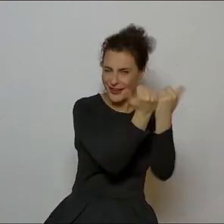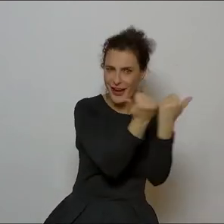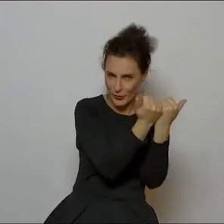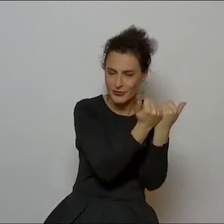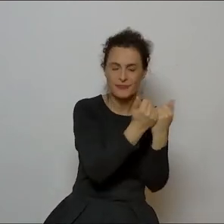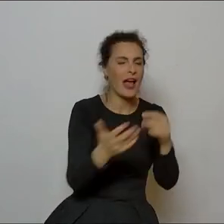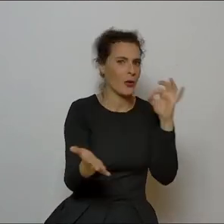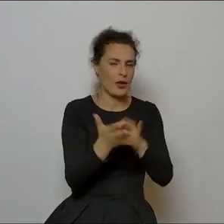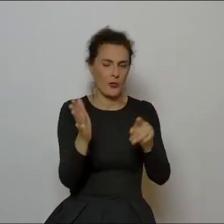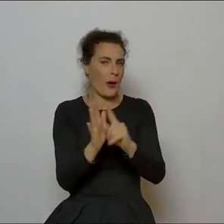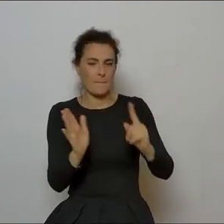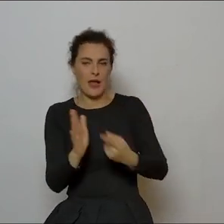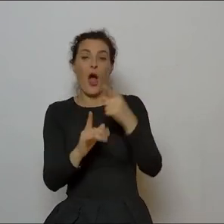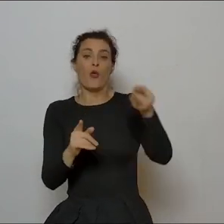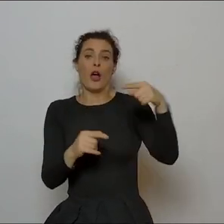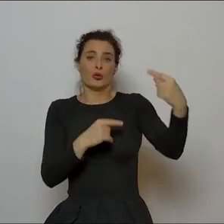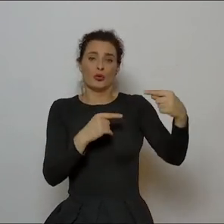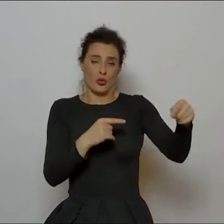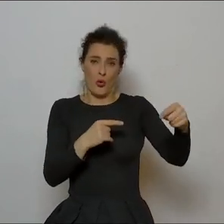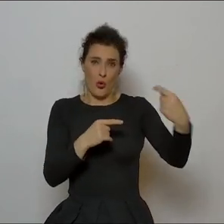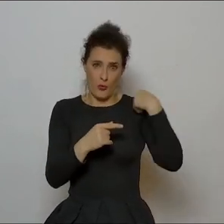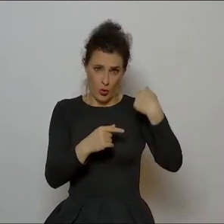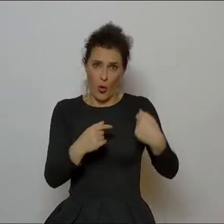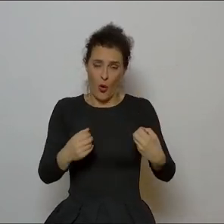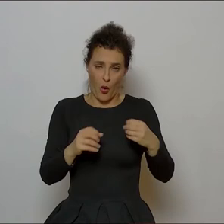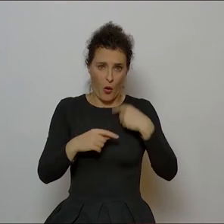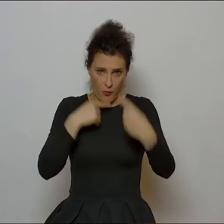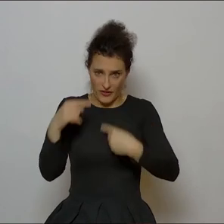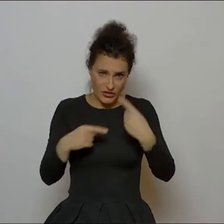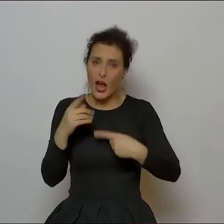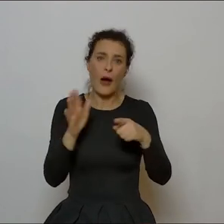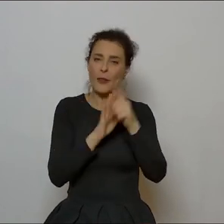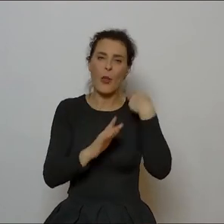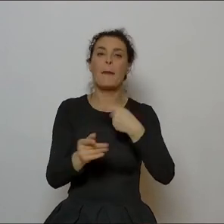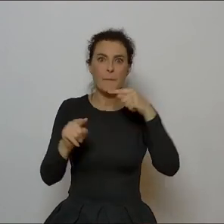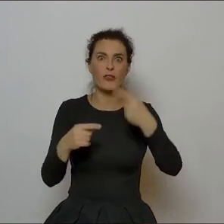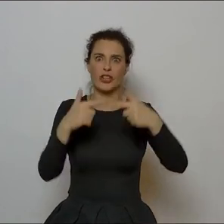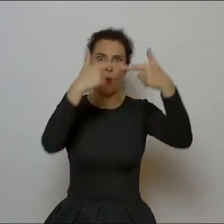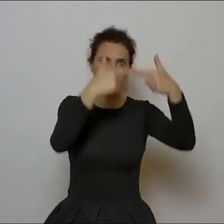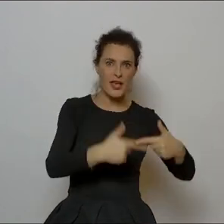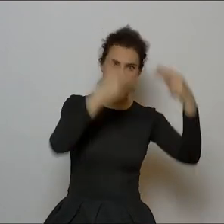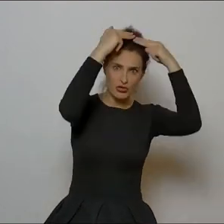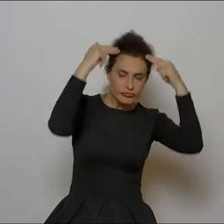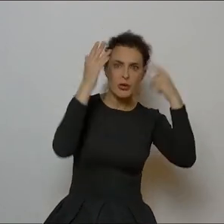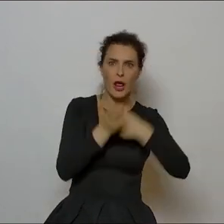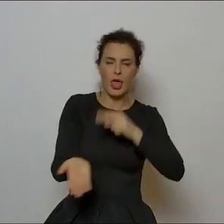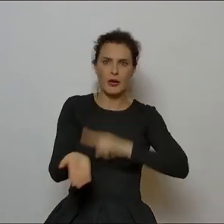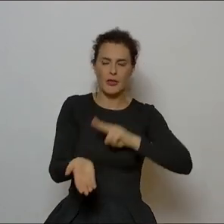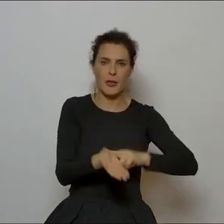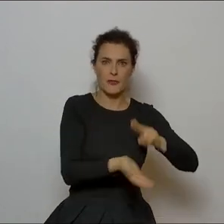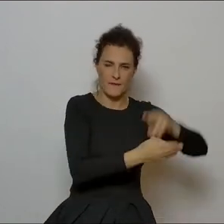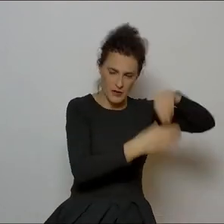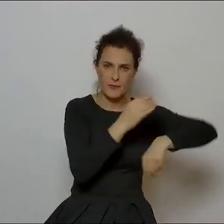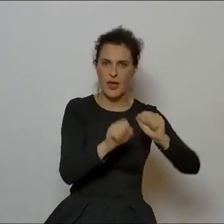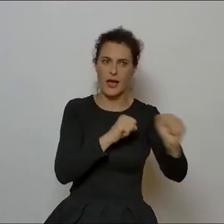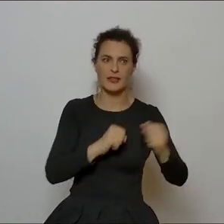były w sumie jedne z pierwszych zdań, na które nam powiedziała właśnie, zwrócia uwagę na rytmiczność wierszy Norwida.